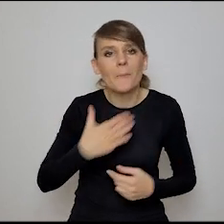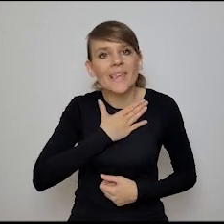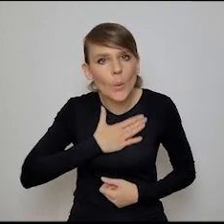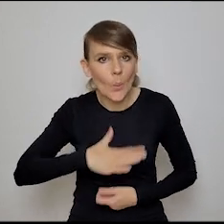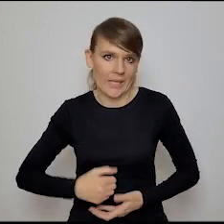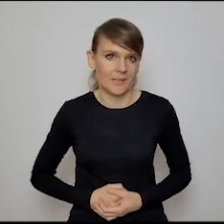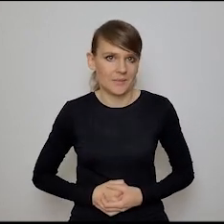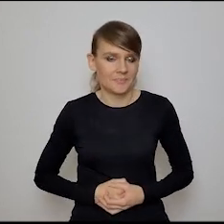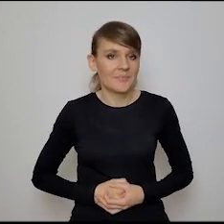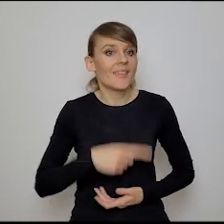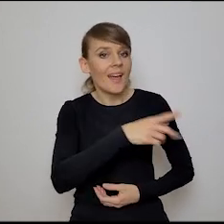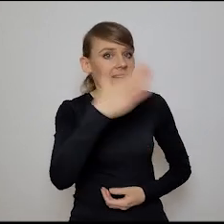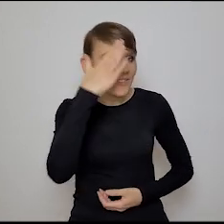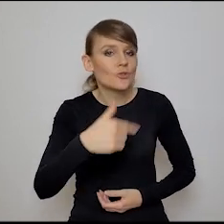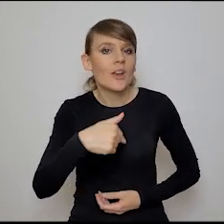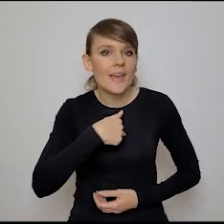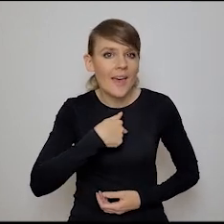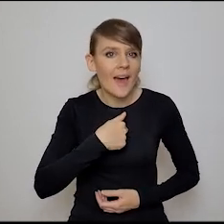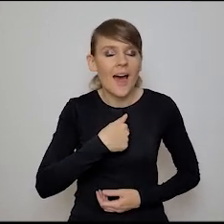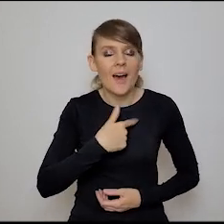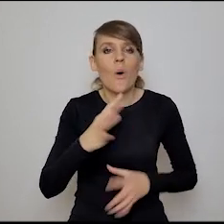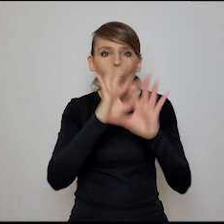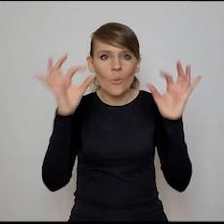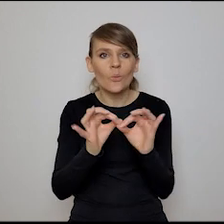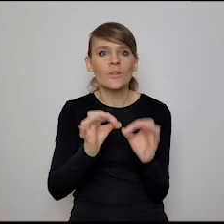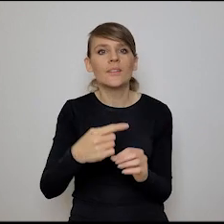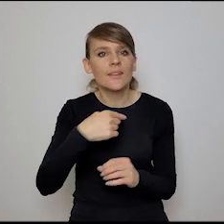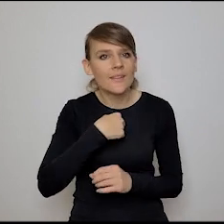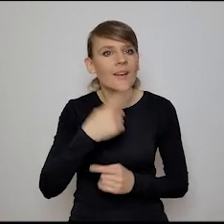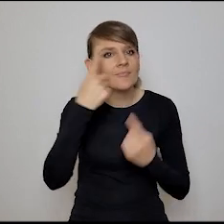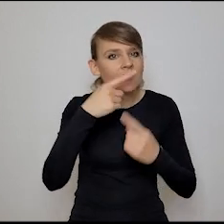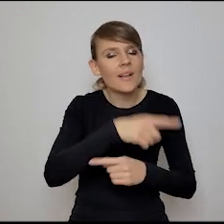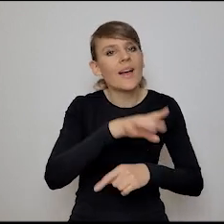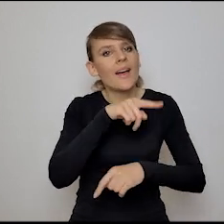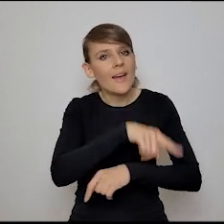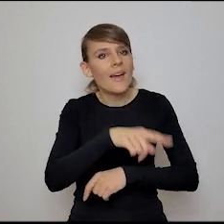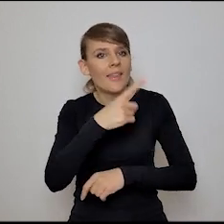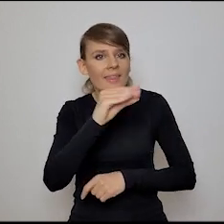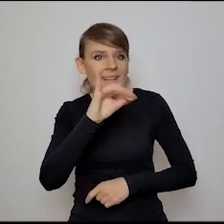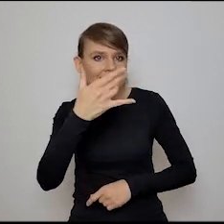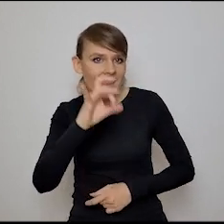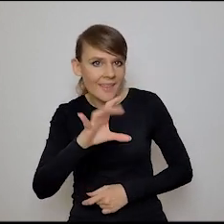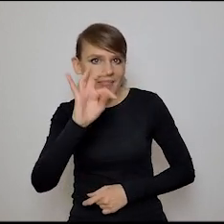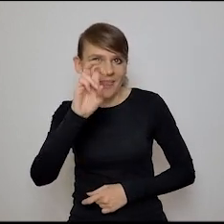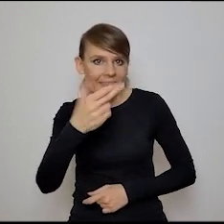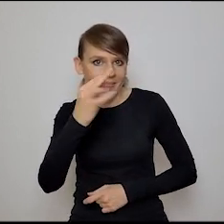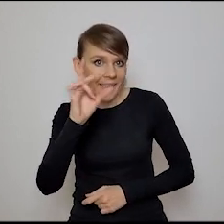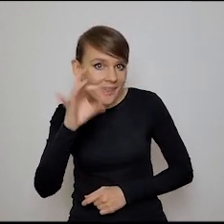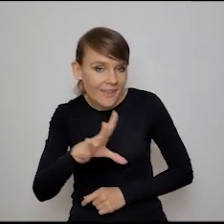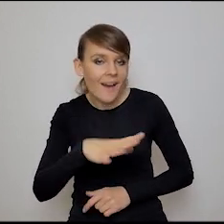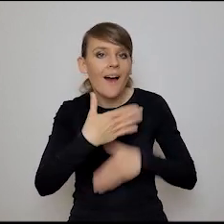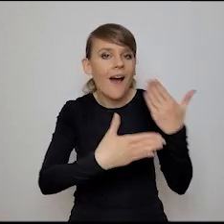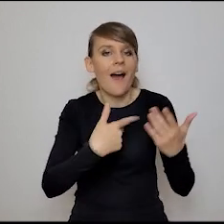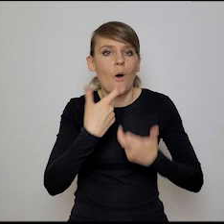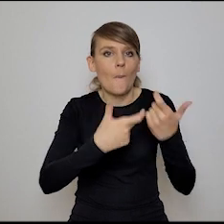miłe. Ale wiesz, że od tego, bo ja się zajmuję, bo generalnie ja, wiesz, design thinking, design thinking, ale ono mnie zaprowadziło do, powiedzmy, projektowania